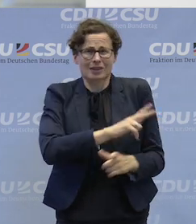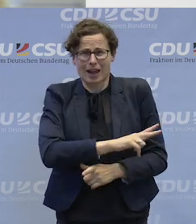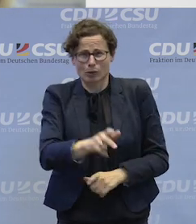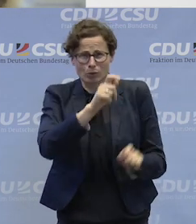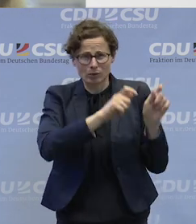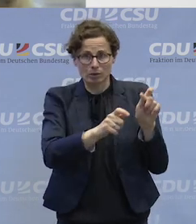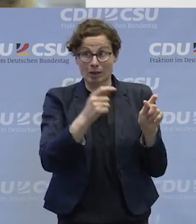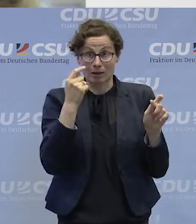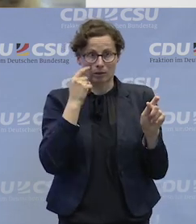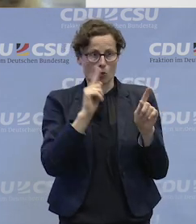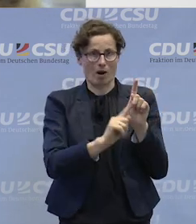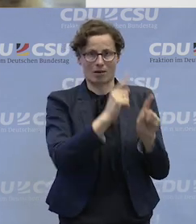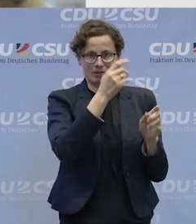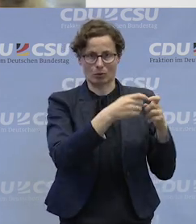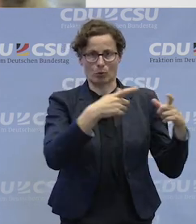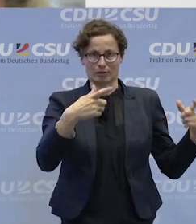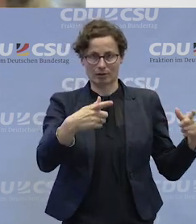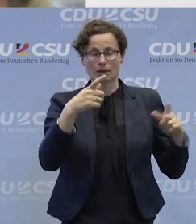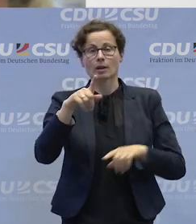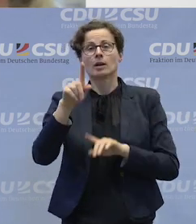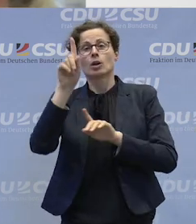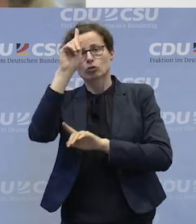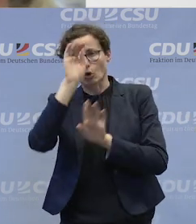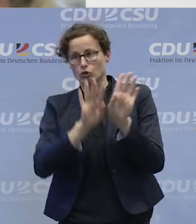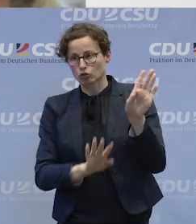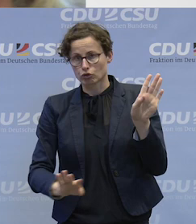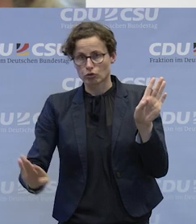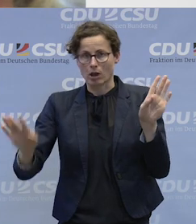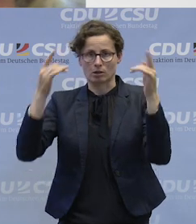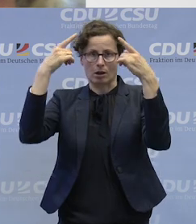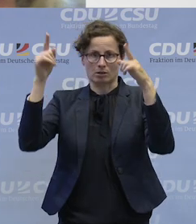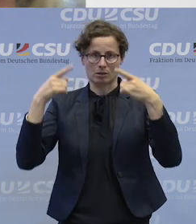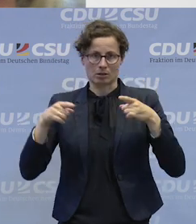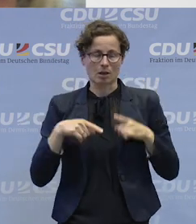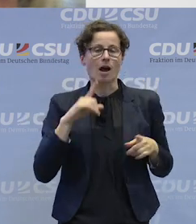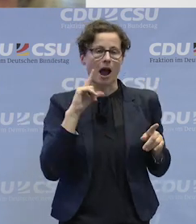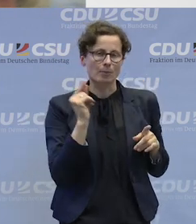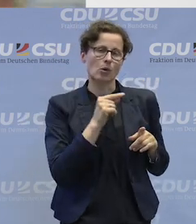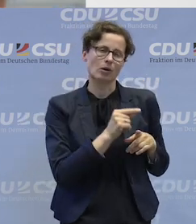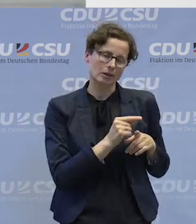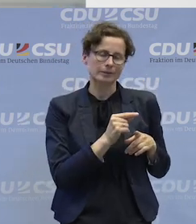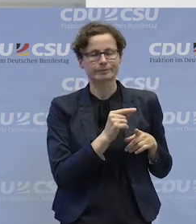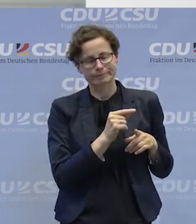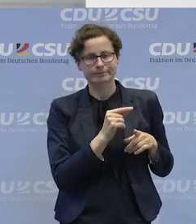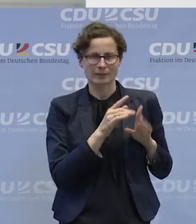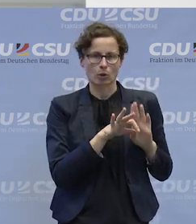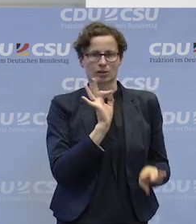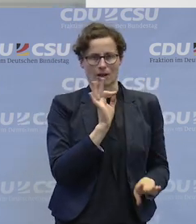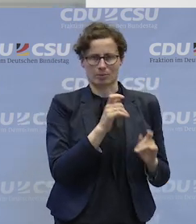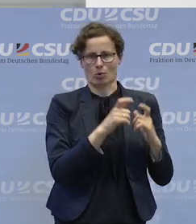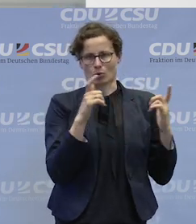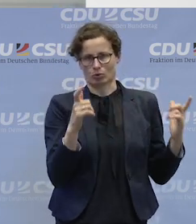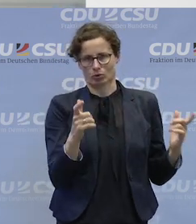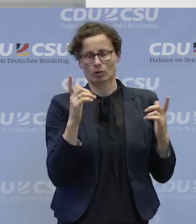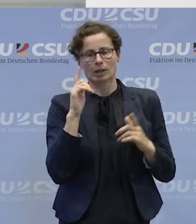nicht eine zweite, die so groß ist. Und die Struktur in Deutschland ist durchaus anders, als Sie das jetzt in Hamburg erleben. Und da glaube ich schon, wenn wir es schaffen,